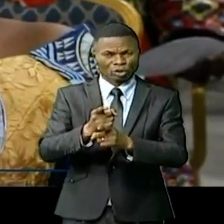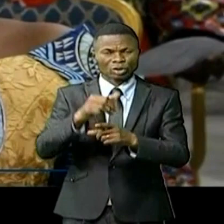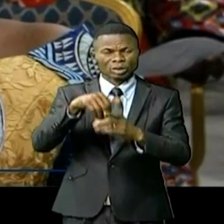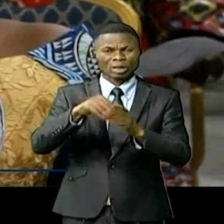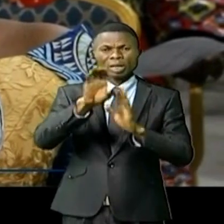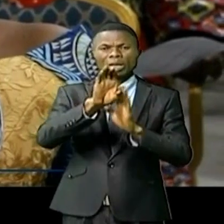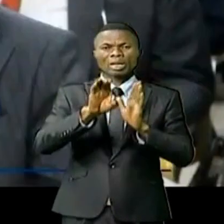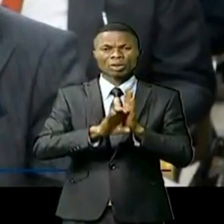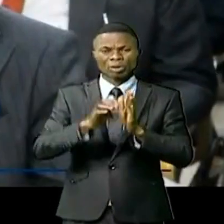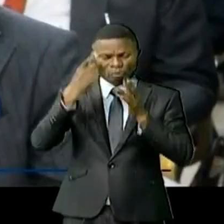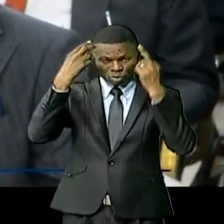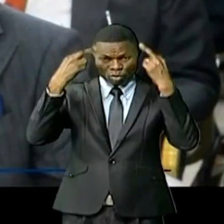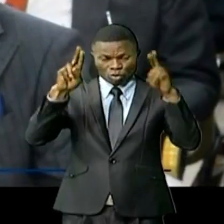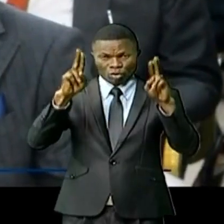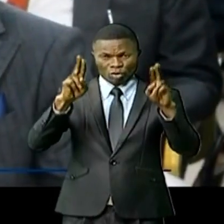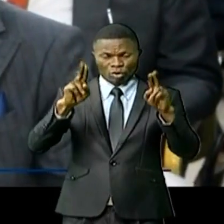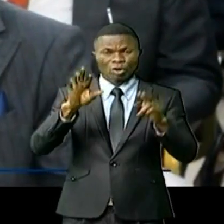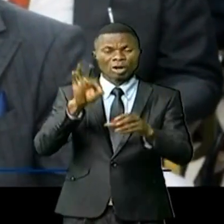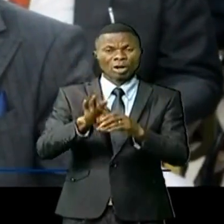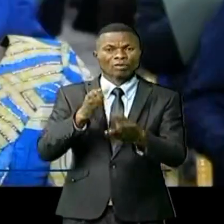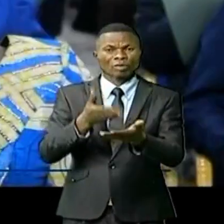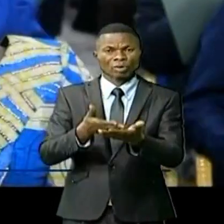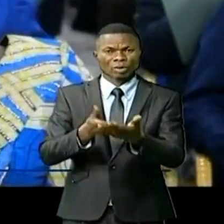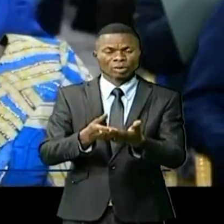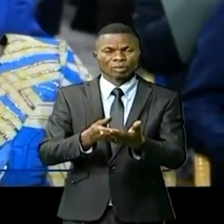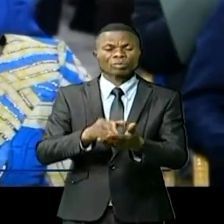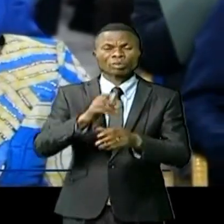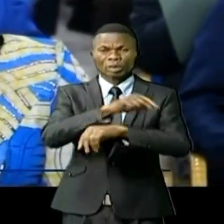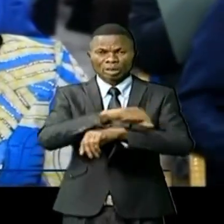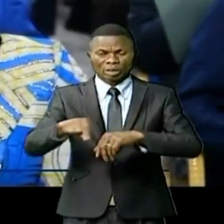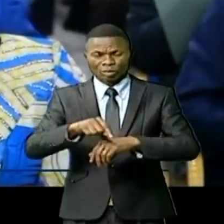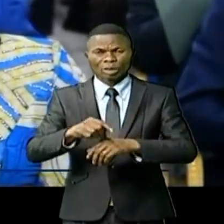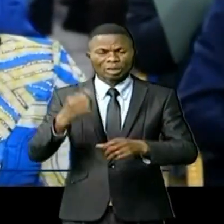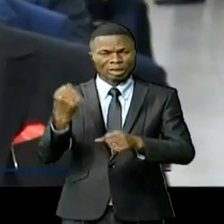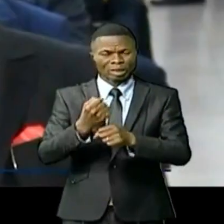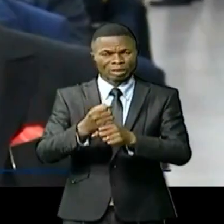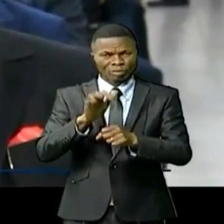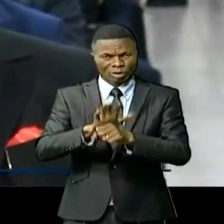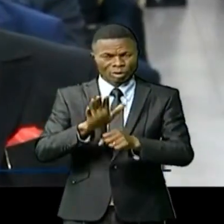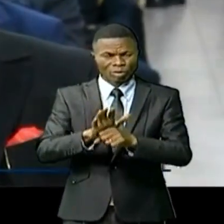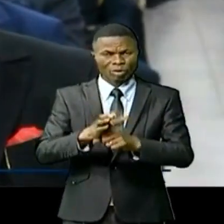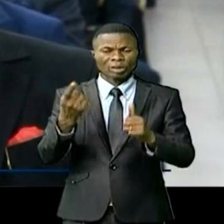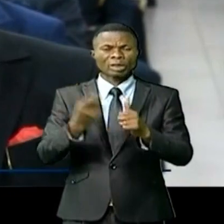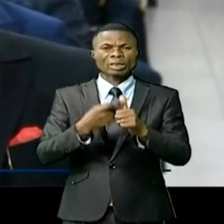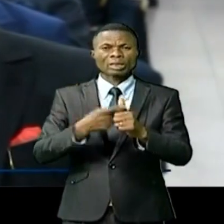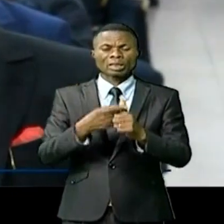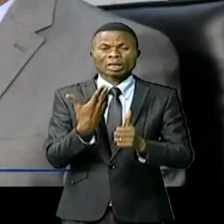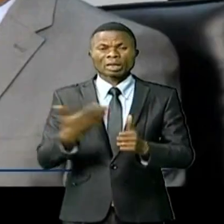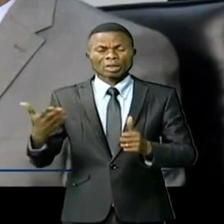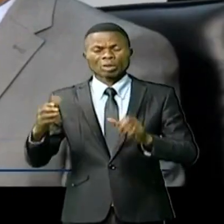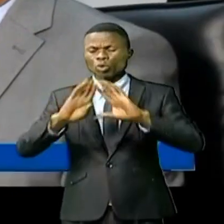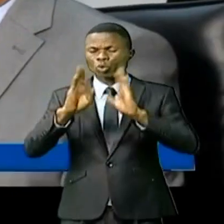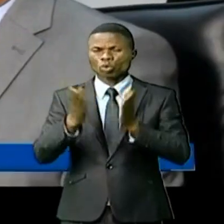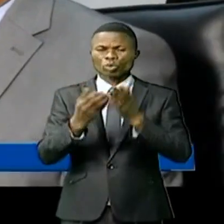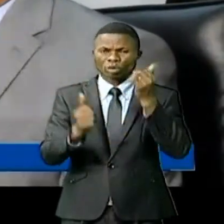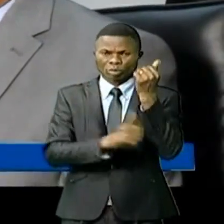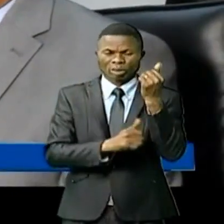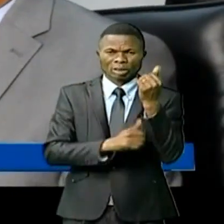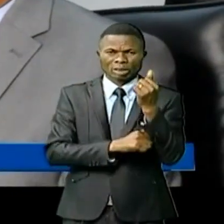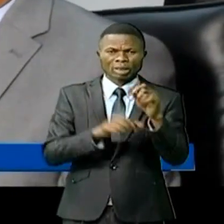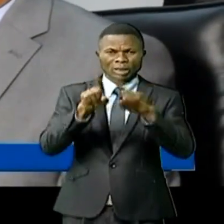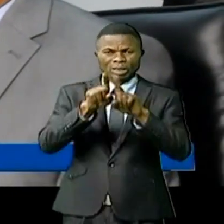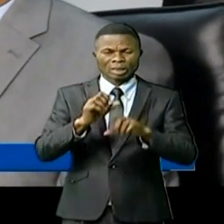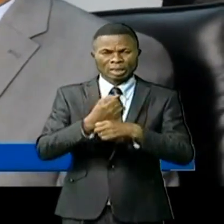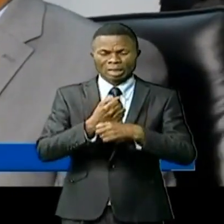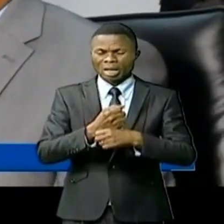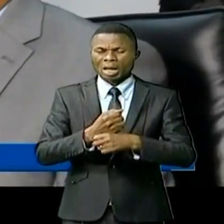Pour arriver à de telles élections, la CENI doit continuer à investir principalement dans ces ressources humaines qui, du reste, constituent la